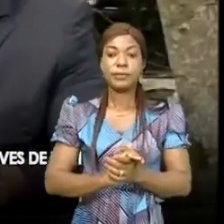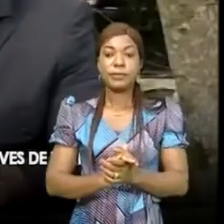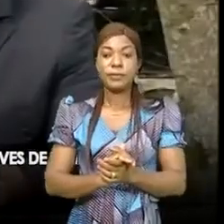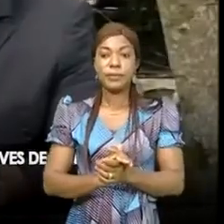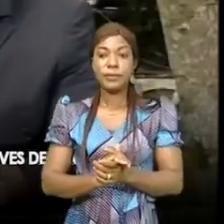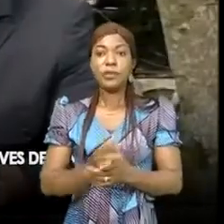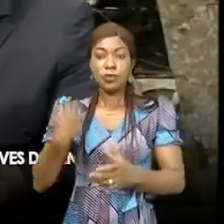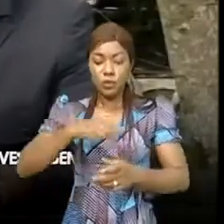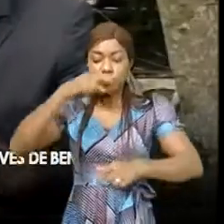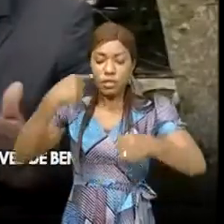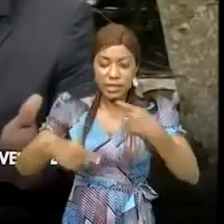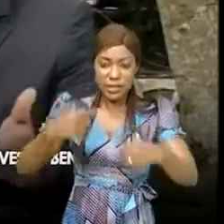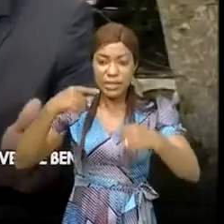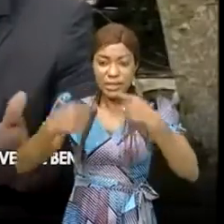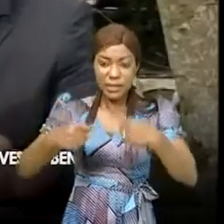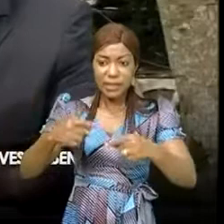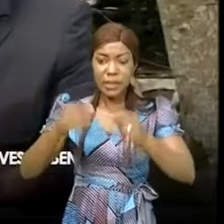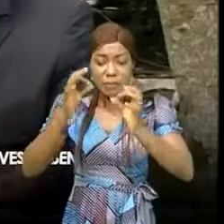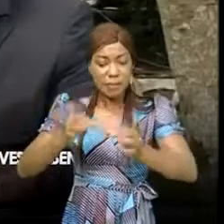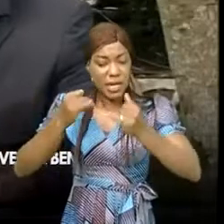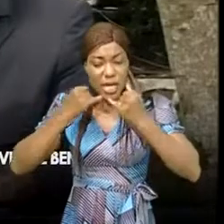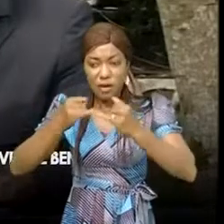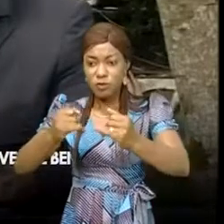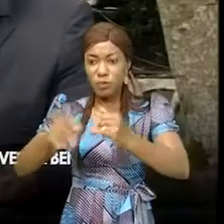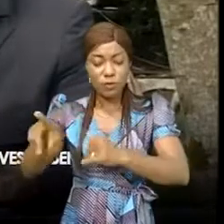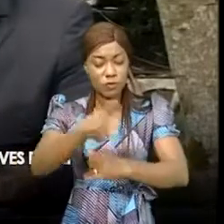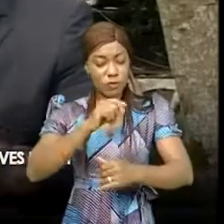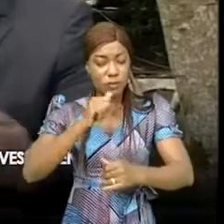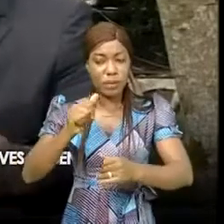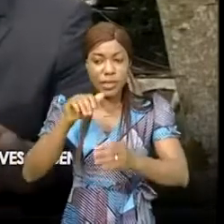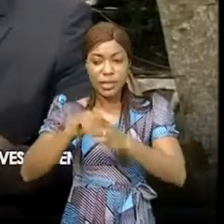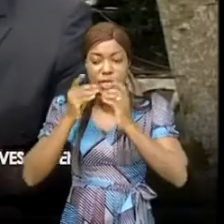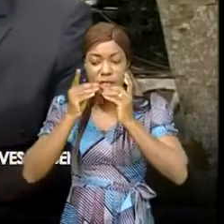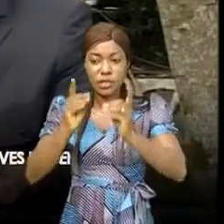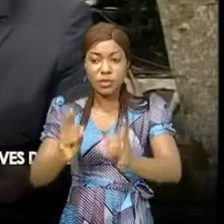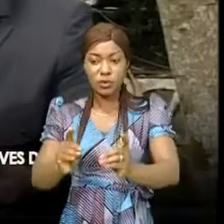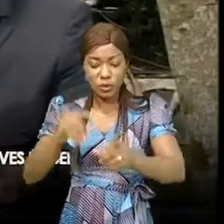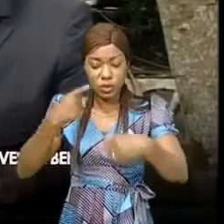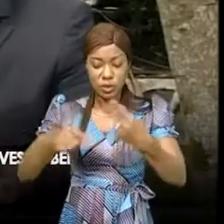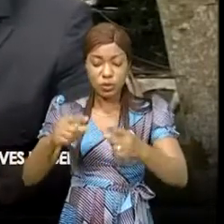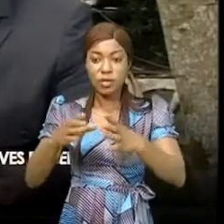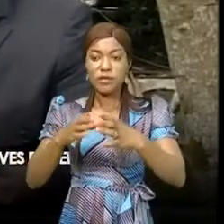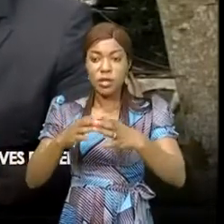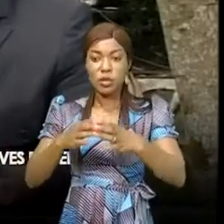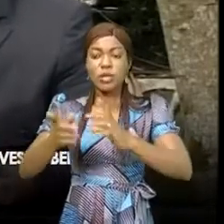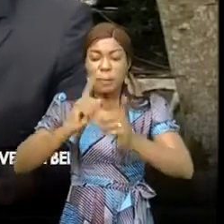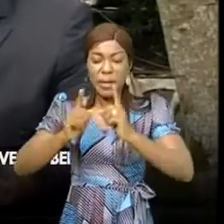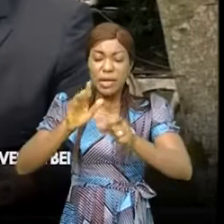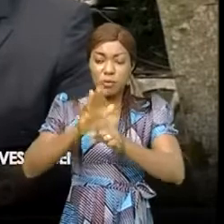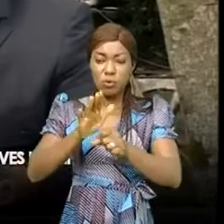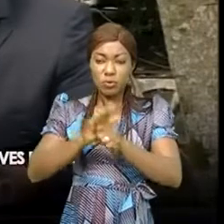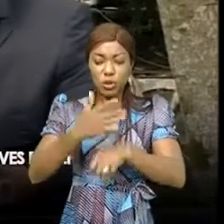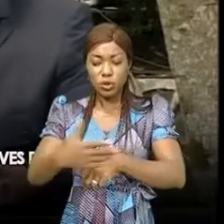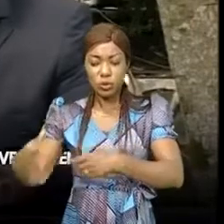Nous avons discuté, évidemment je ne vais pas vous faire le compte rendu de nos discussions, parce qu'il y a eu beaucoup de stratégies et de